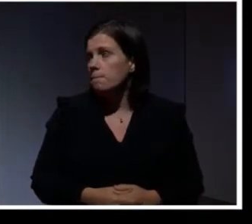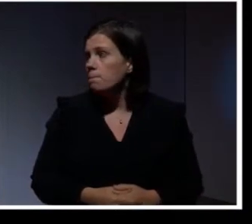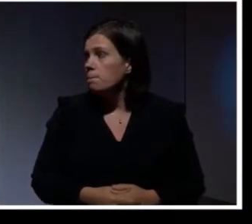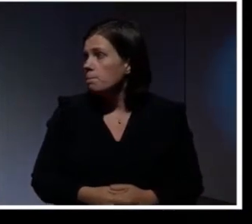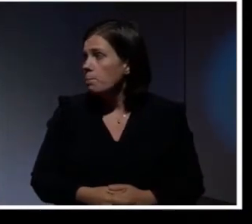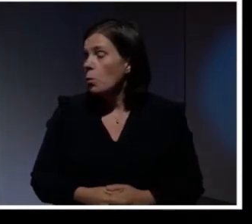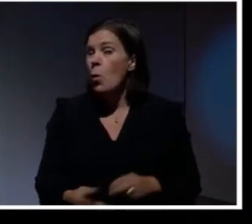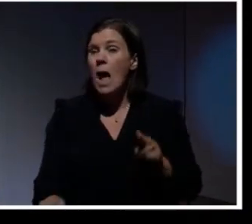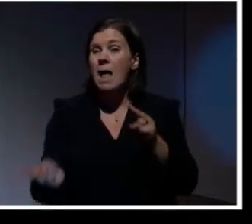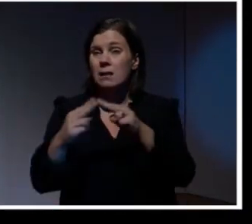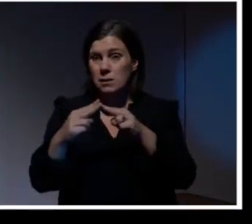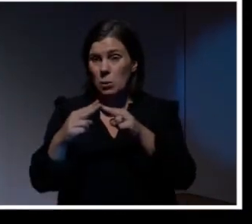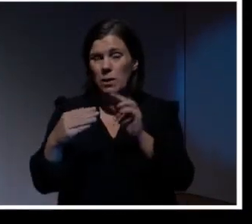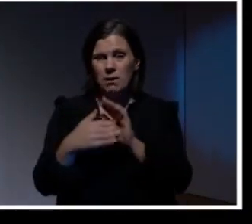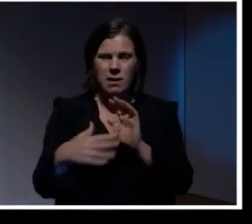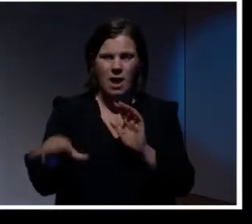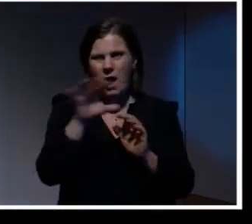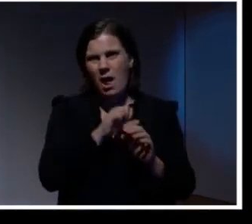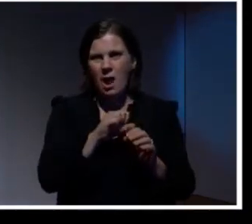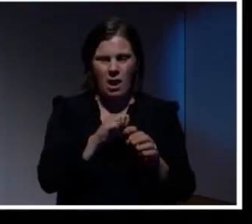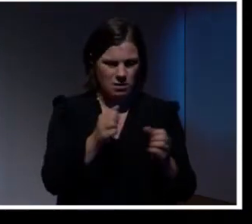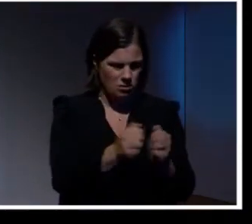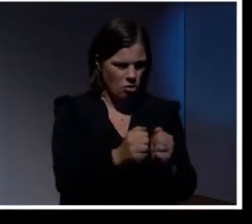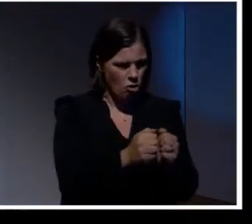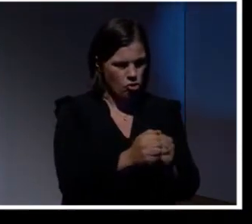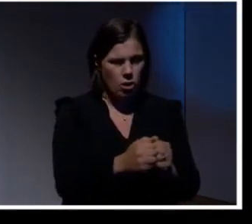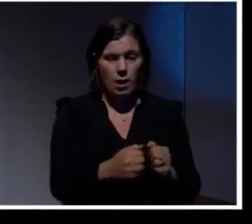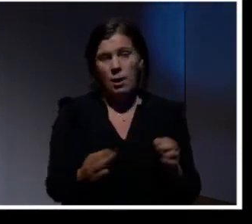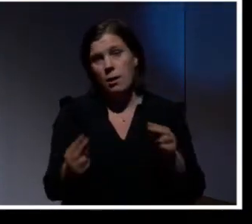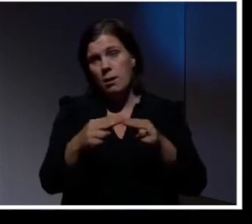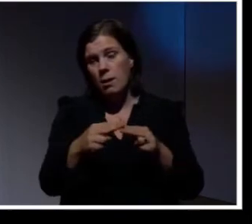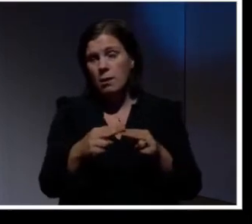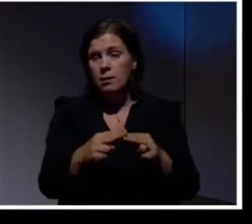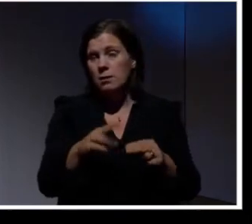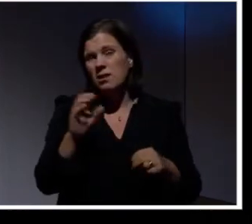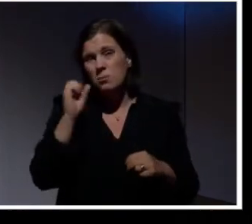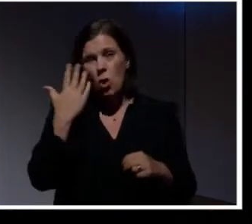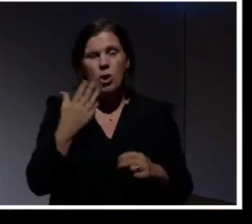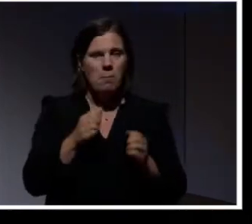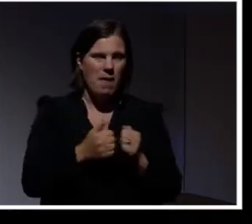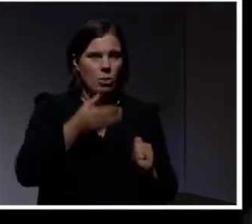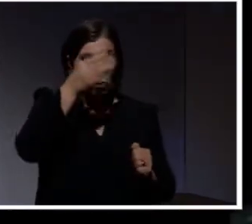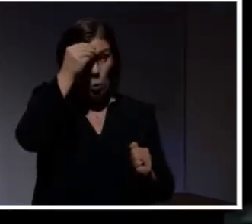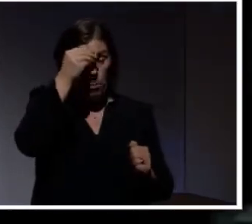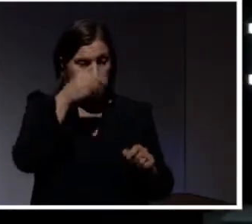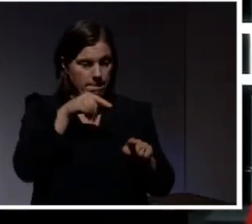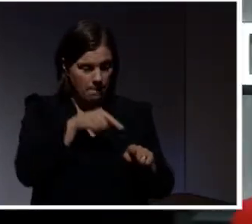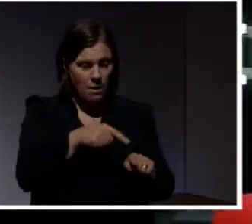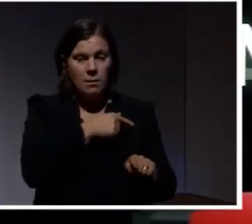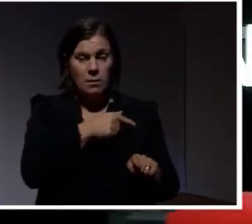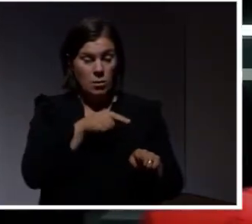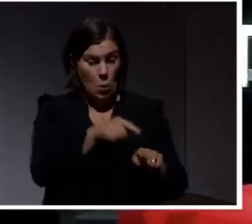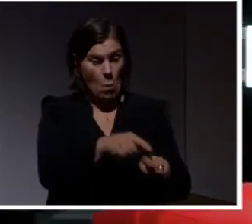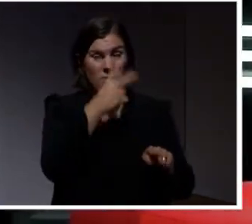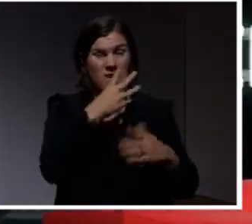Och anslutningen av alla de här inbäddade enheterna. Inklusive den smarta. I och sig de flesta av de väldigt dumma. De förväntas visa oss